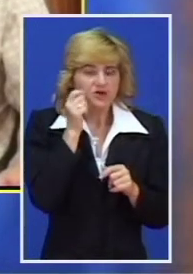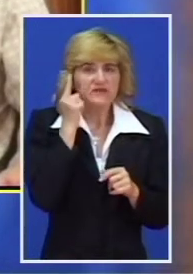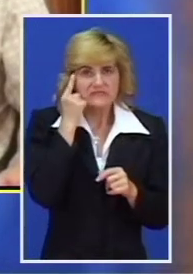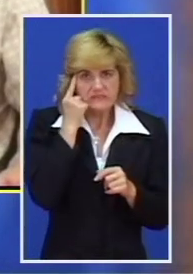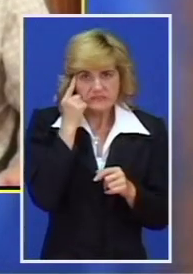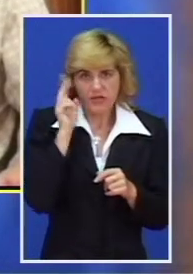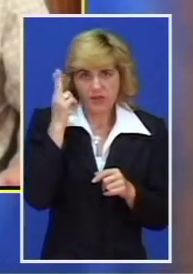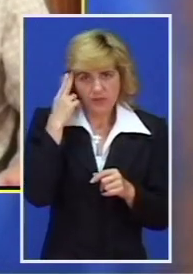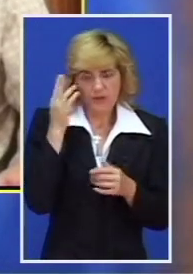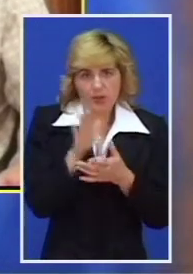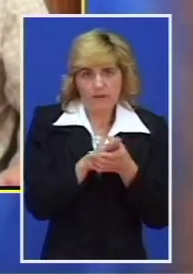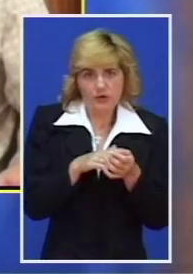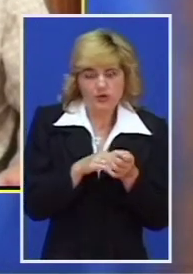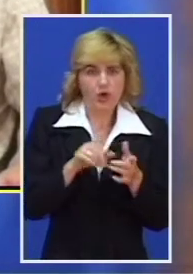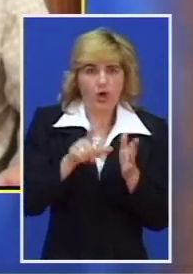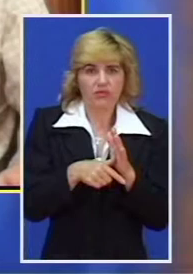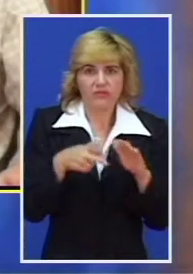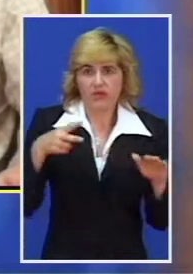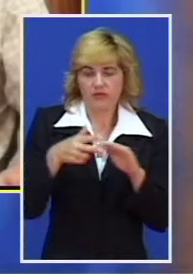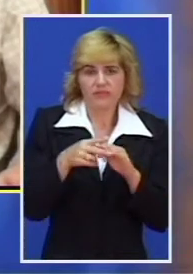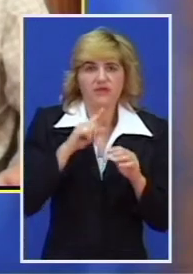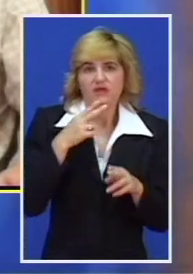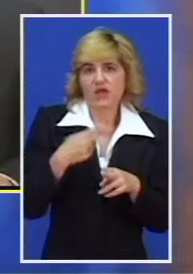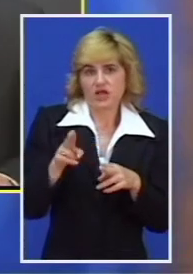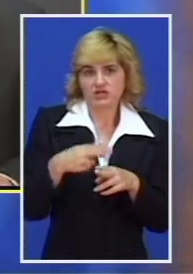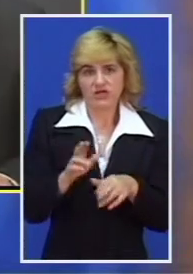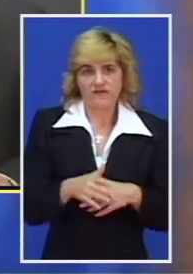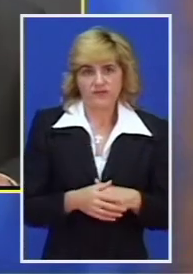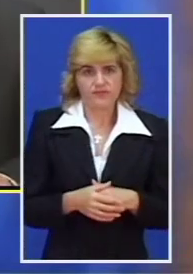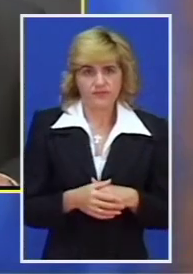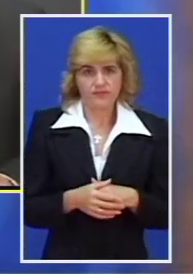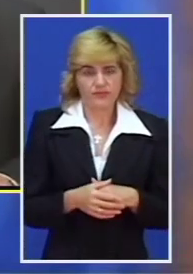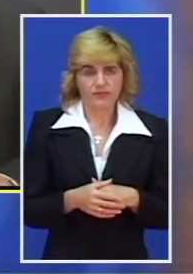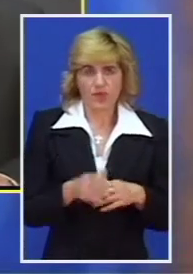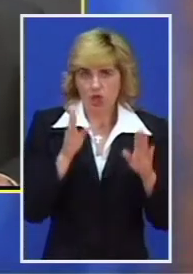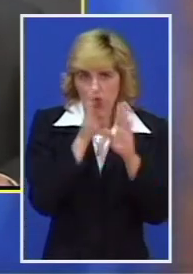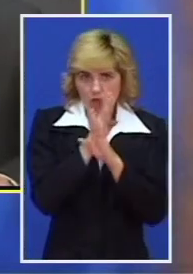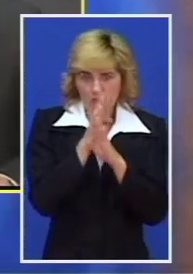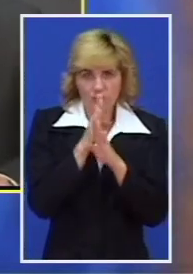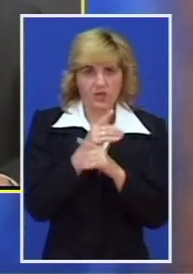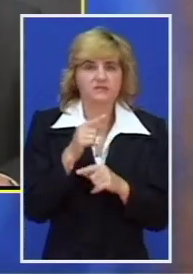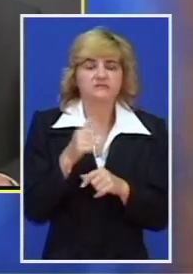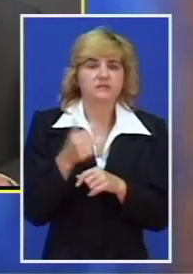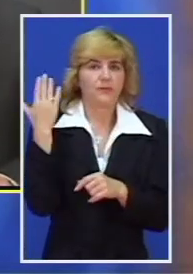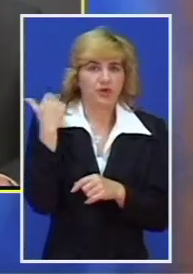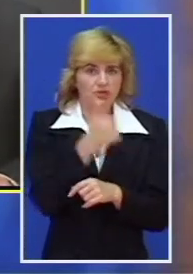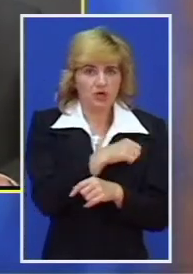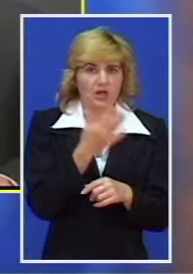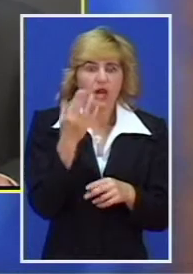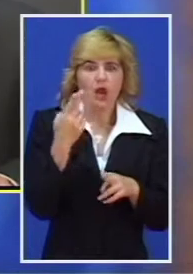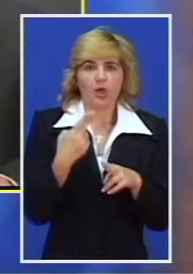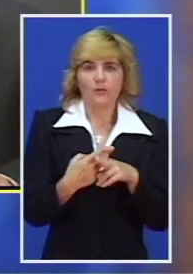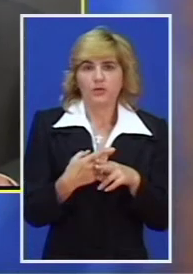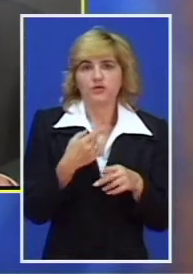da prepozna problem u početku i da ga odmah počne rešavati. Komunalna inspekcija prošle godine je nekoliko puta